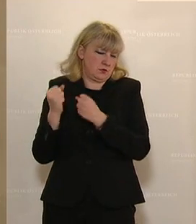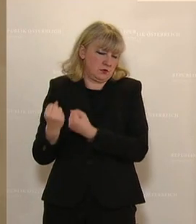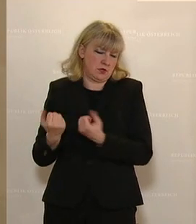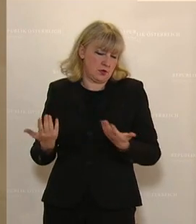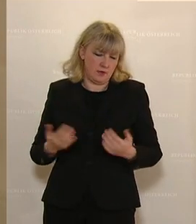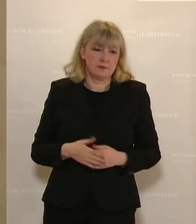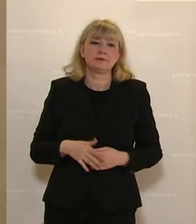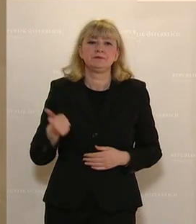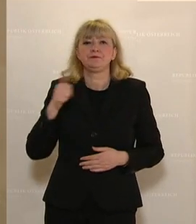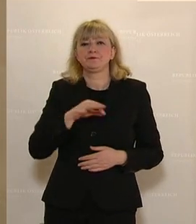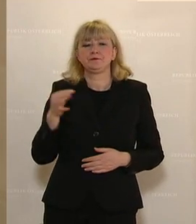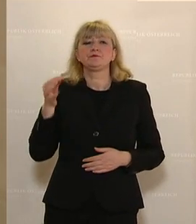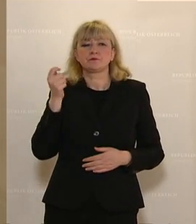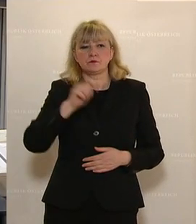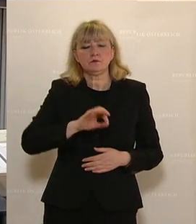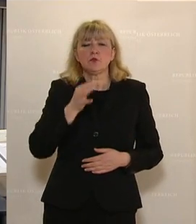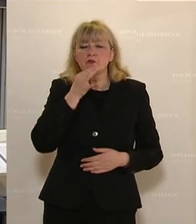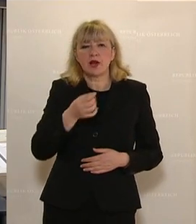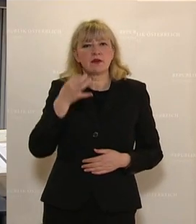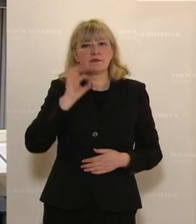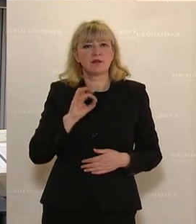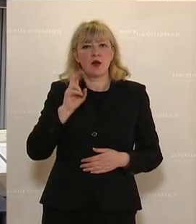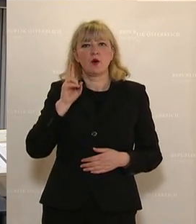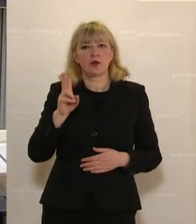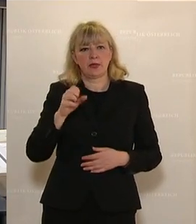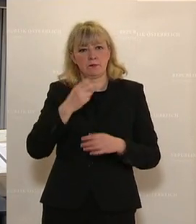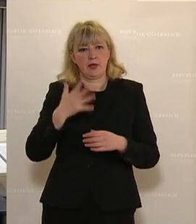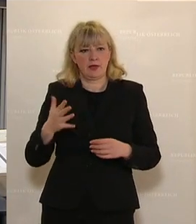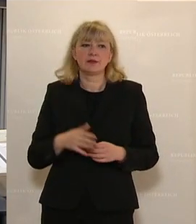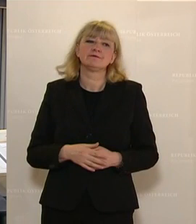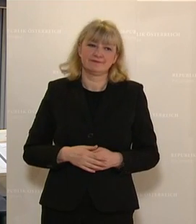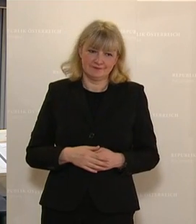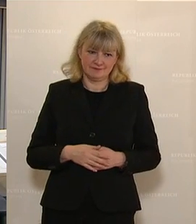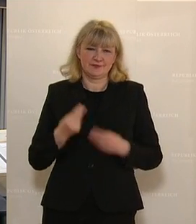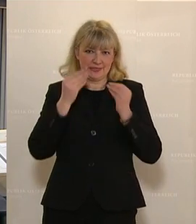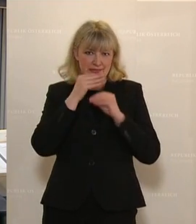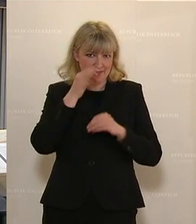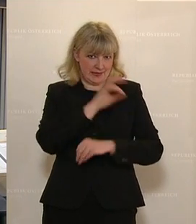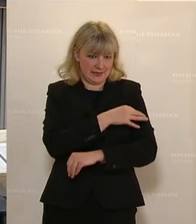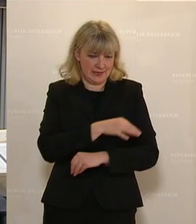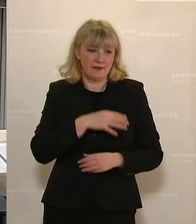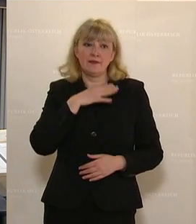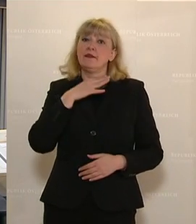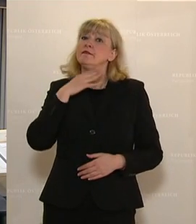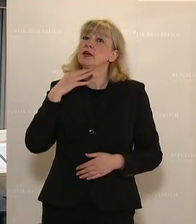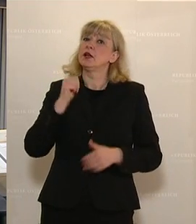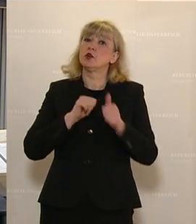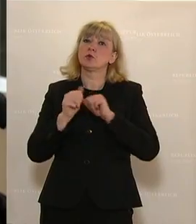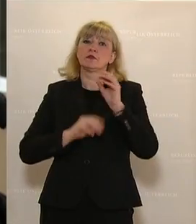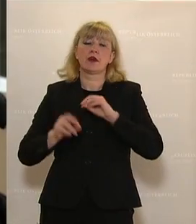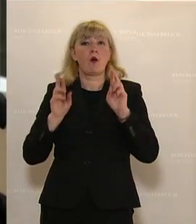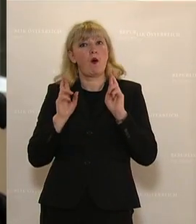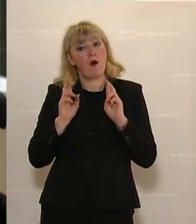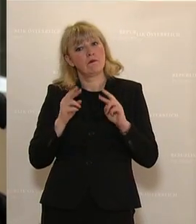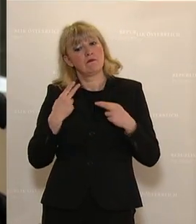Zusatzfrage, die Frau Abgeordnete Kürnberg. Herr Kanzler, viele Sportvereine hoffen auf